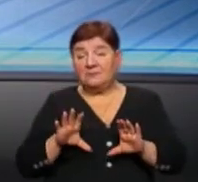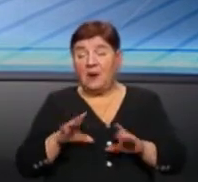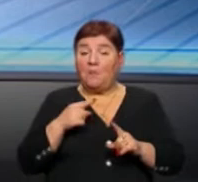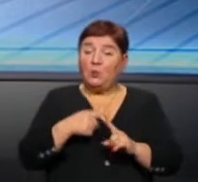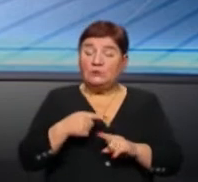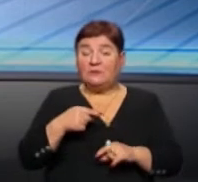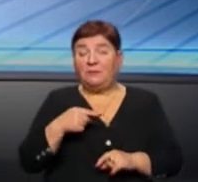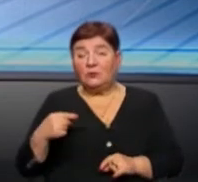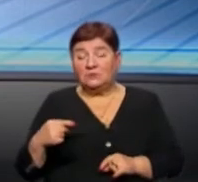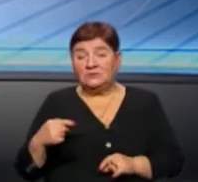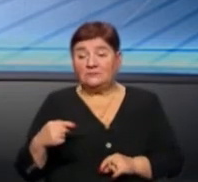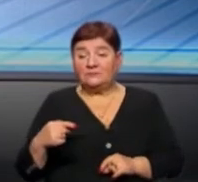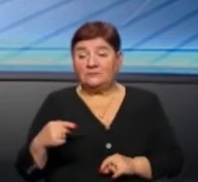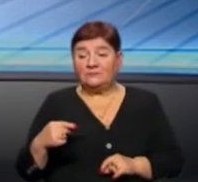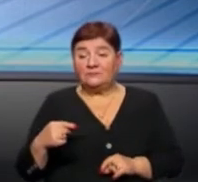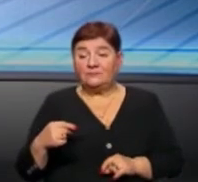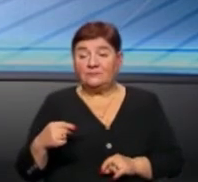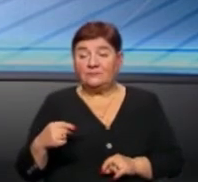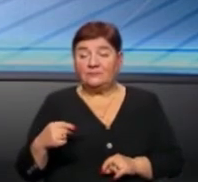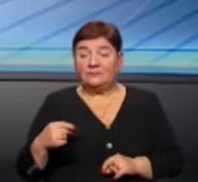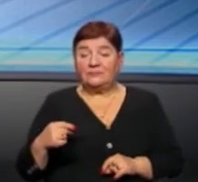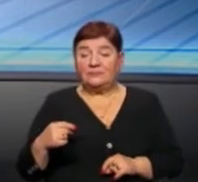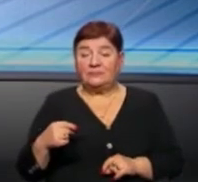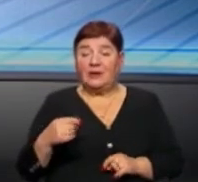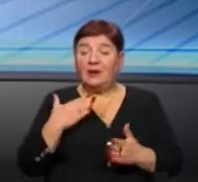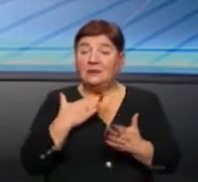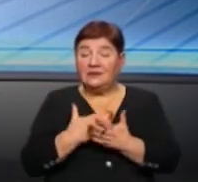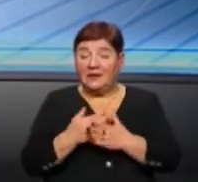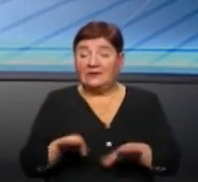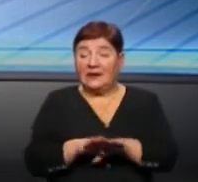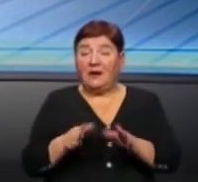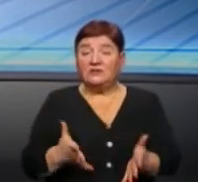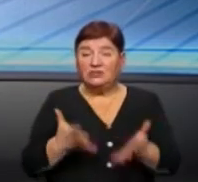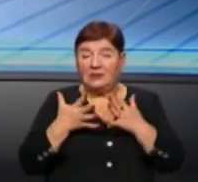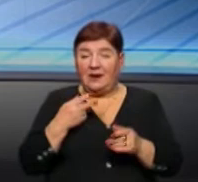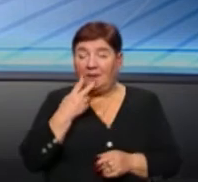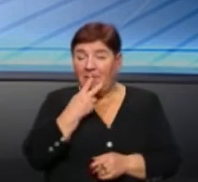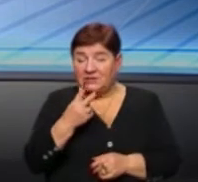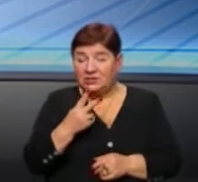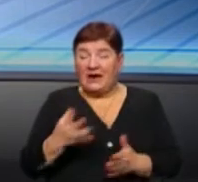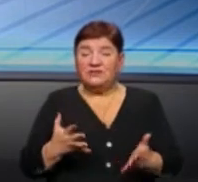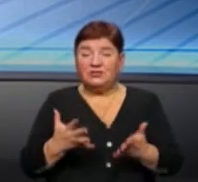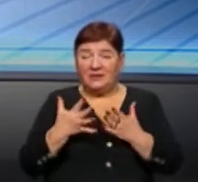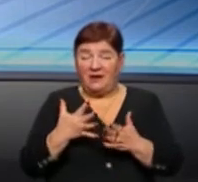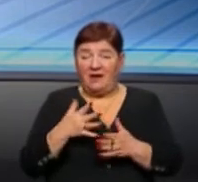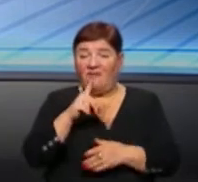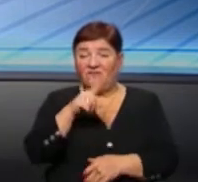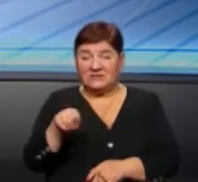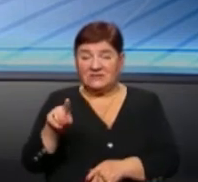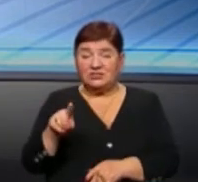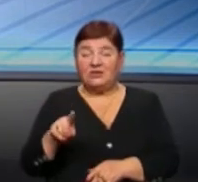плюс-мінус є чітке бачення, чітке визначення. І